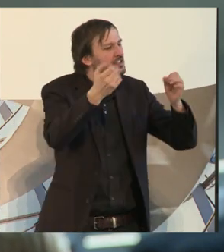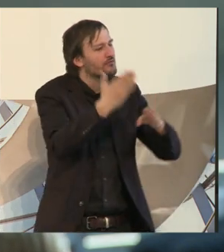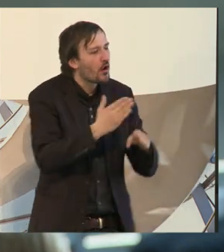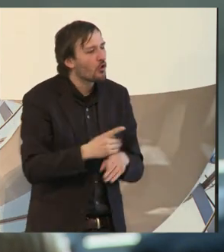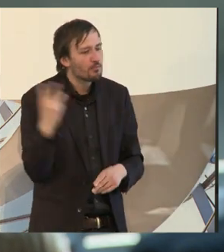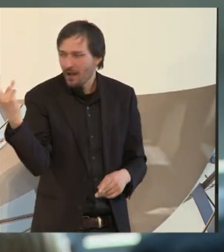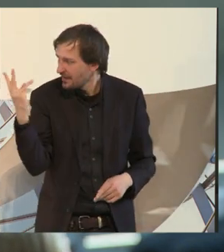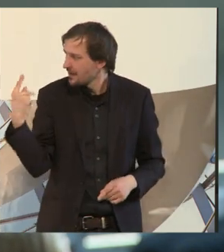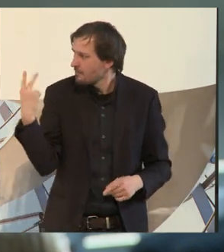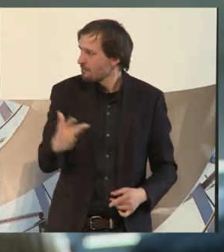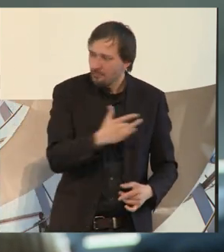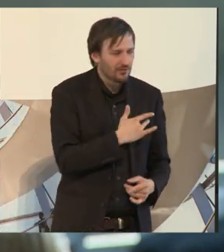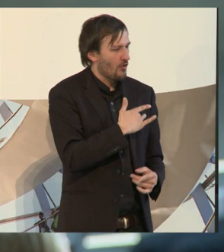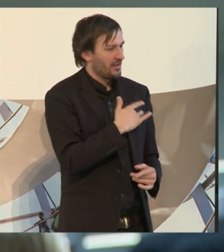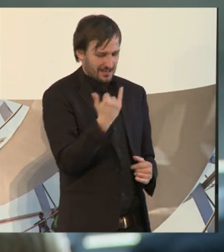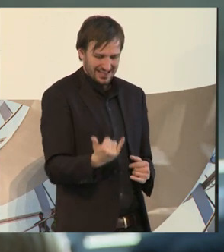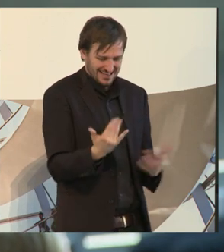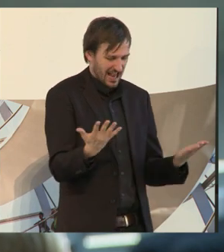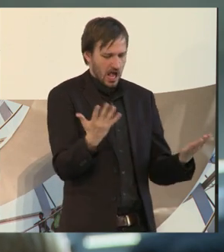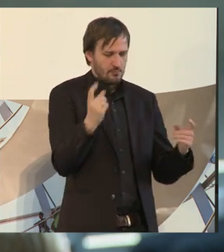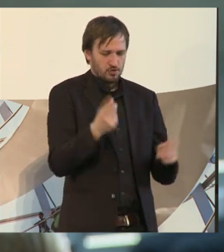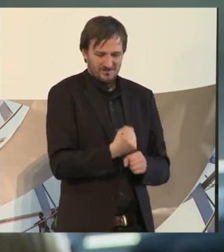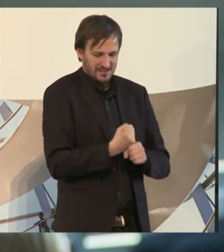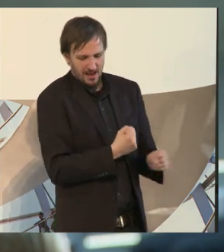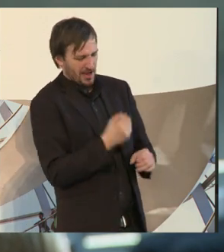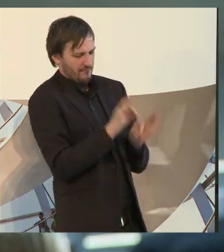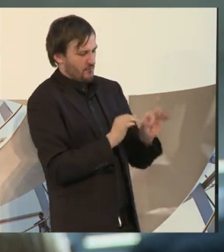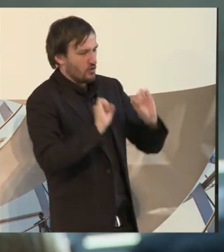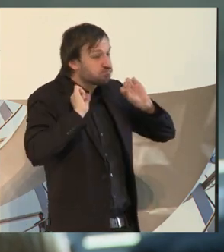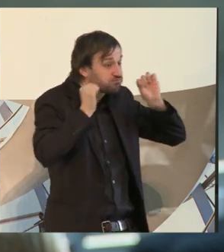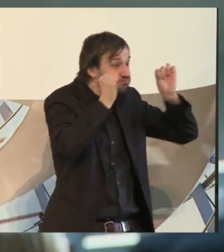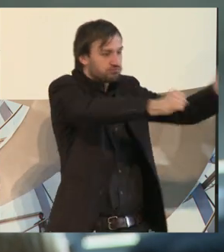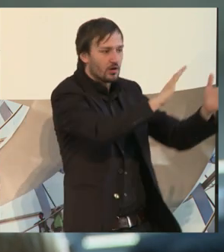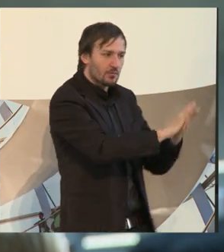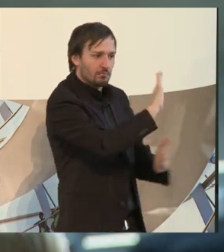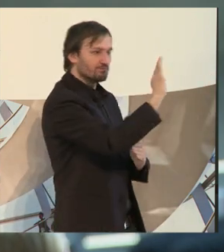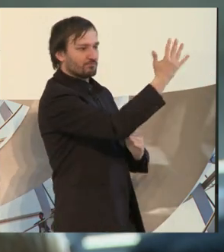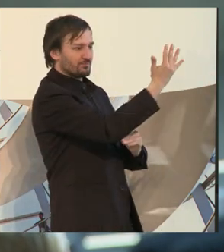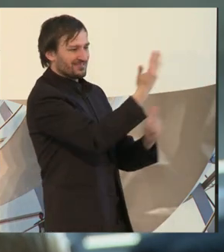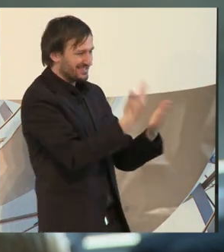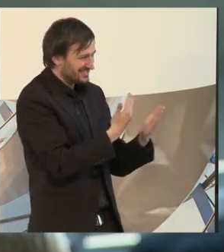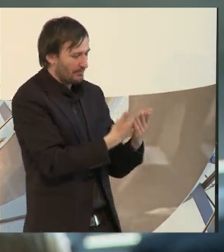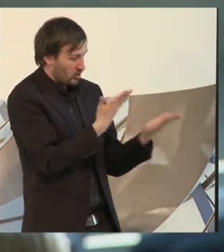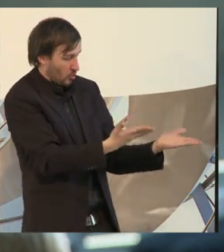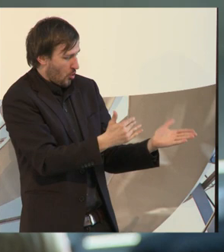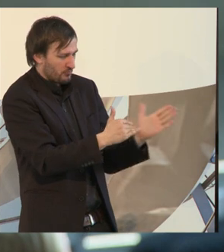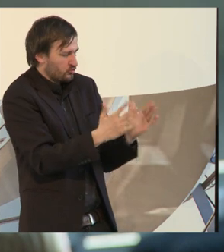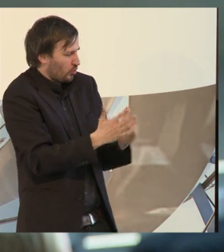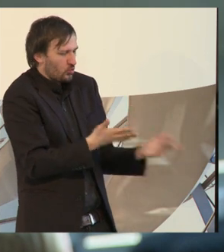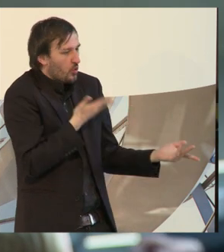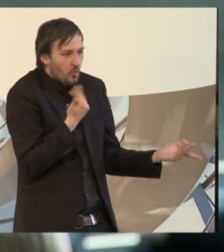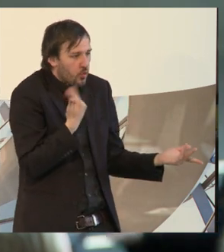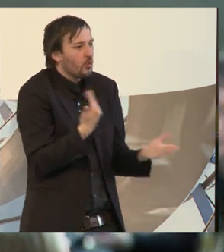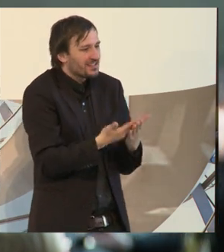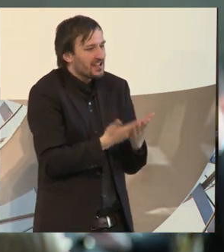sie selbst betroffen waren an der Stelle, dass sie gesagt haben, wir müssen dort was tun. Und ich glaube, das ist das eine, was auf jeden Fall richtig ist und das sollte auch auf